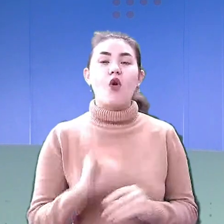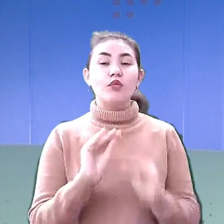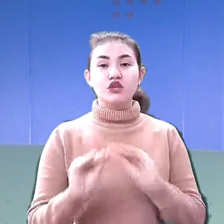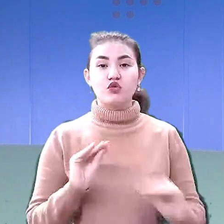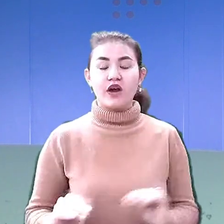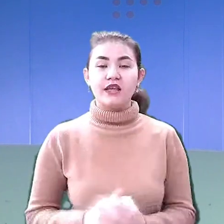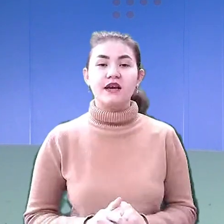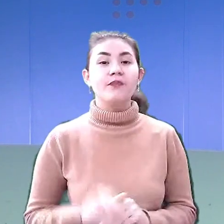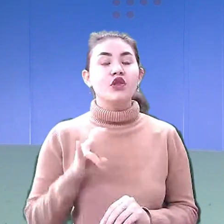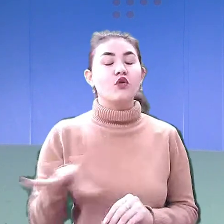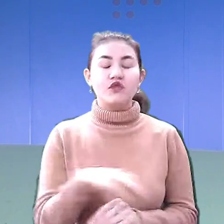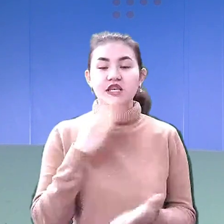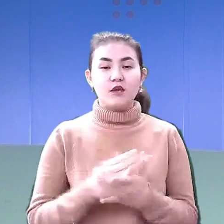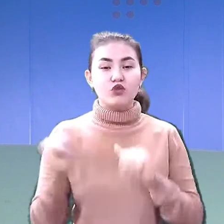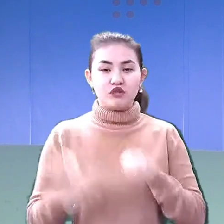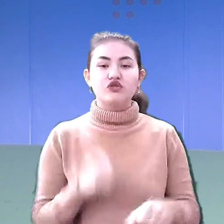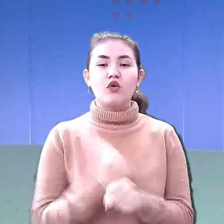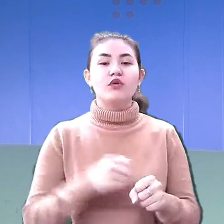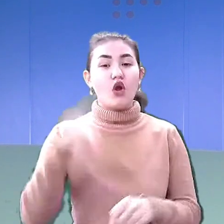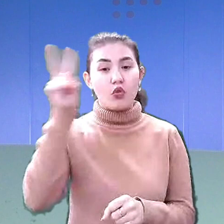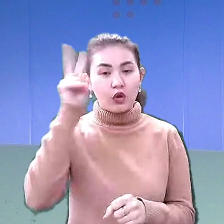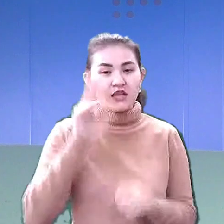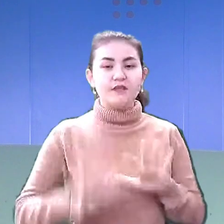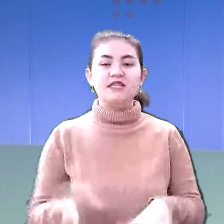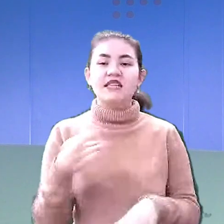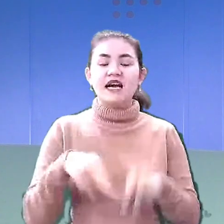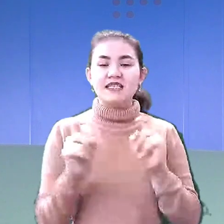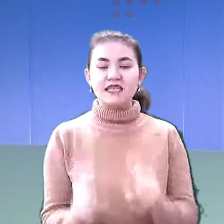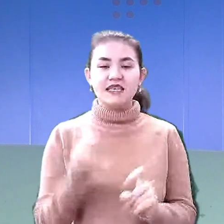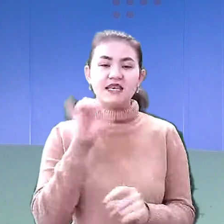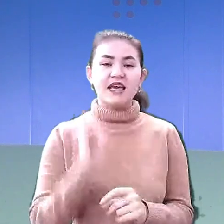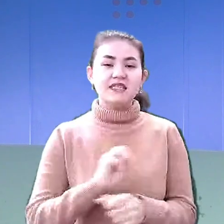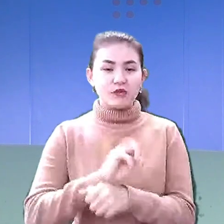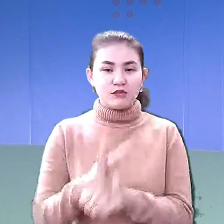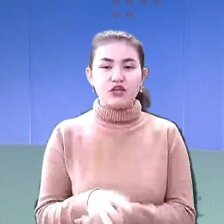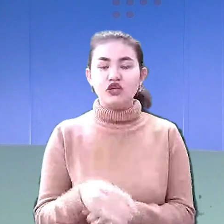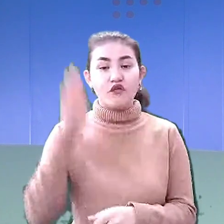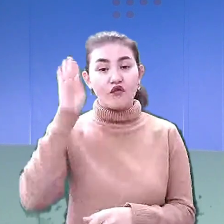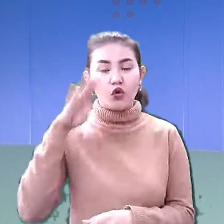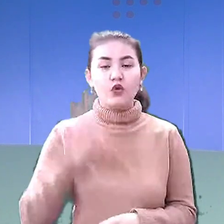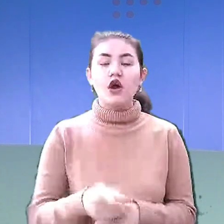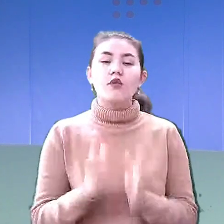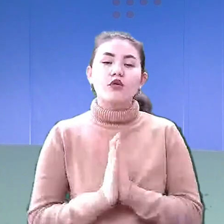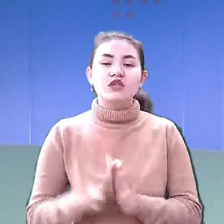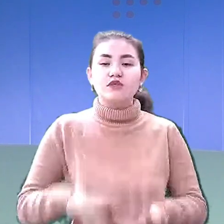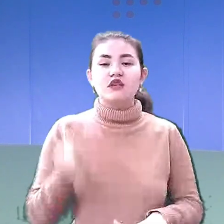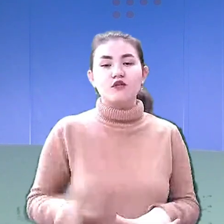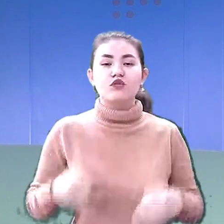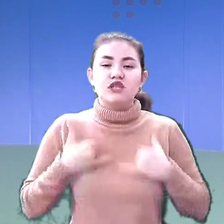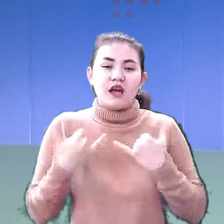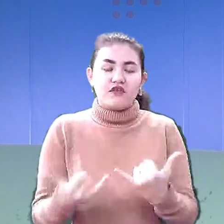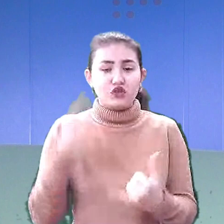Не у всіх є можливість зробити туалети, місця для сидіння та забезпечити водою. Тому просять містян поставитися до цього з